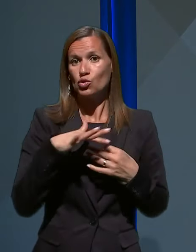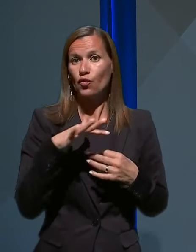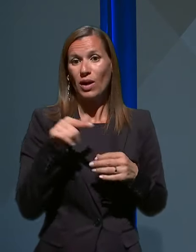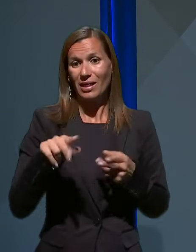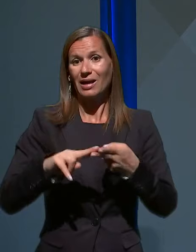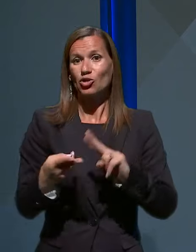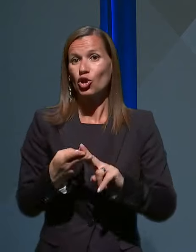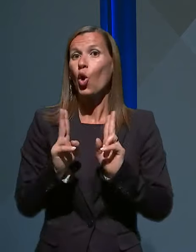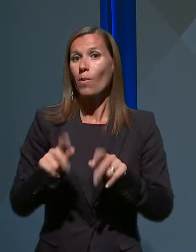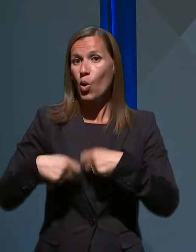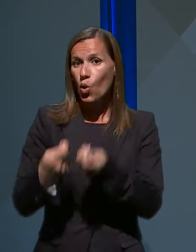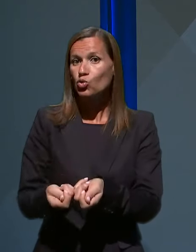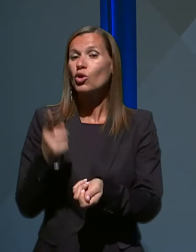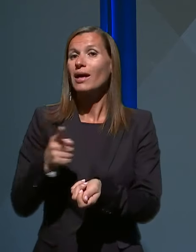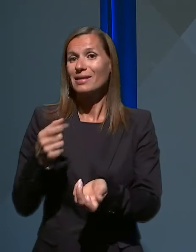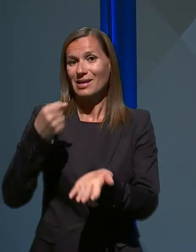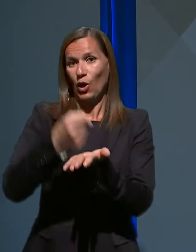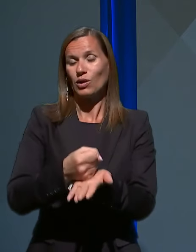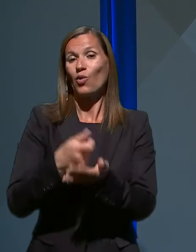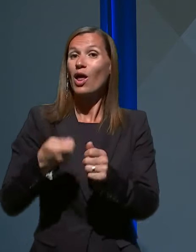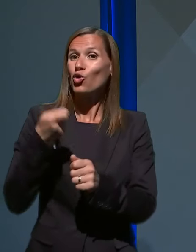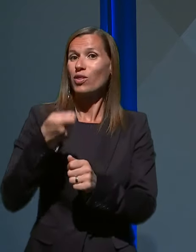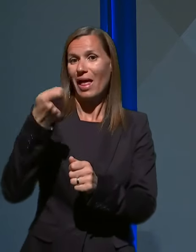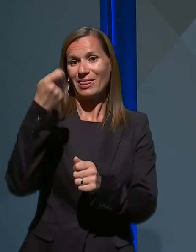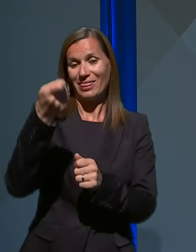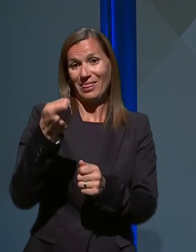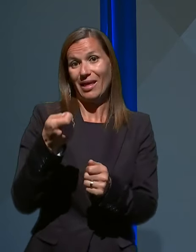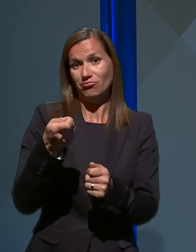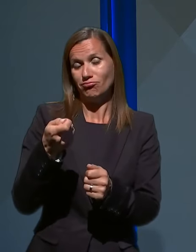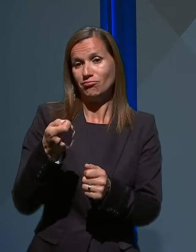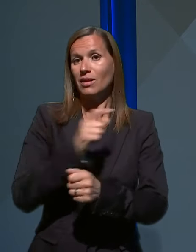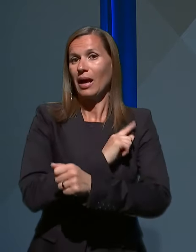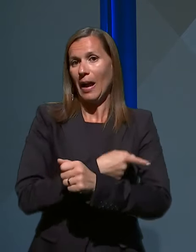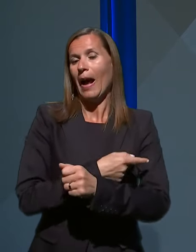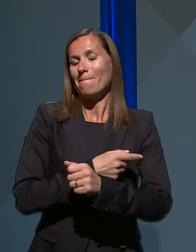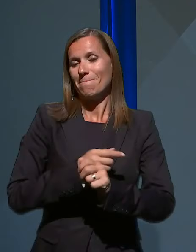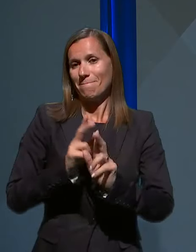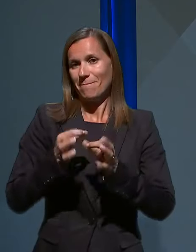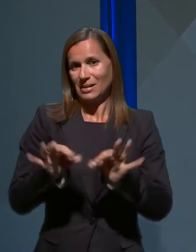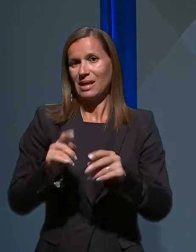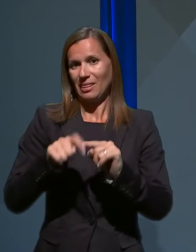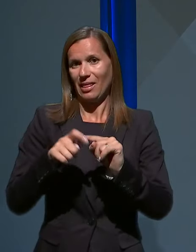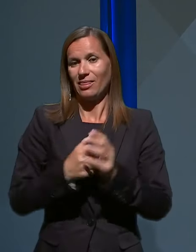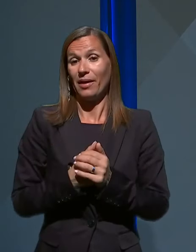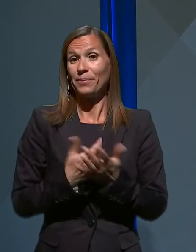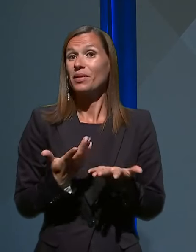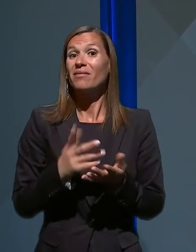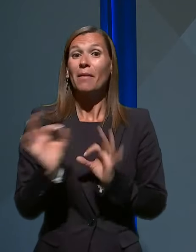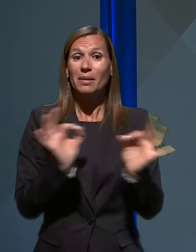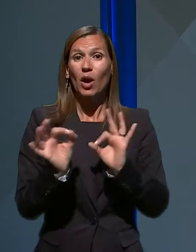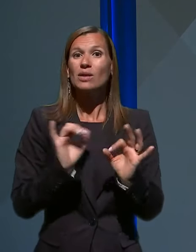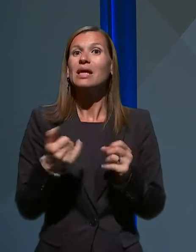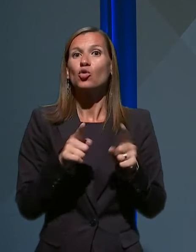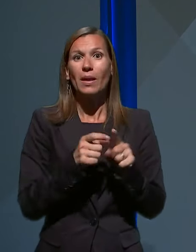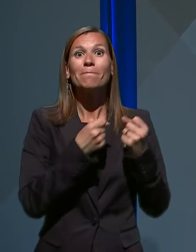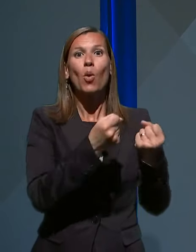in zagotavlja dodatne kapacitete. V pripravljenosti je mobilna vojaška bolnišnica